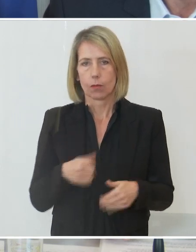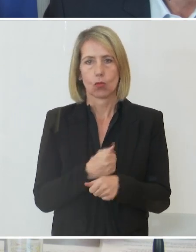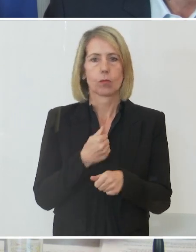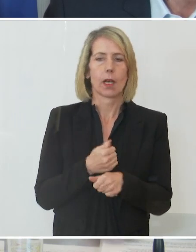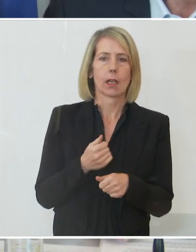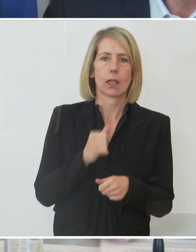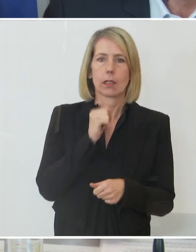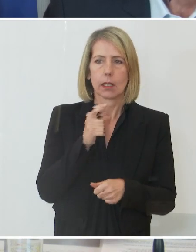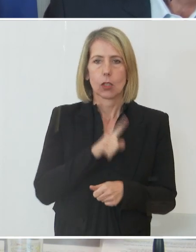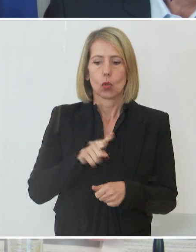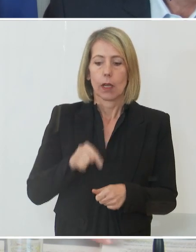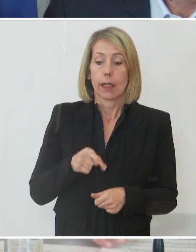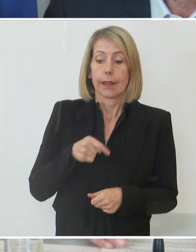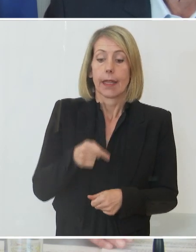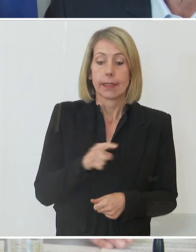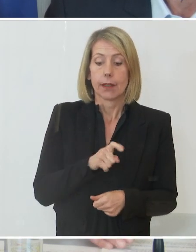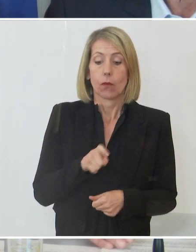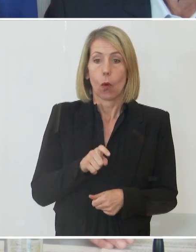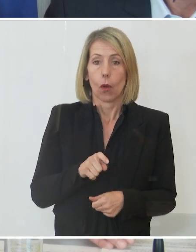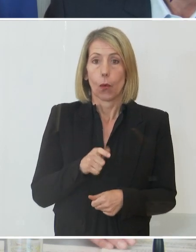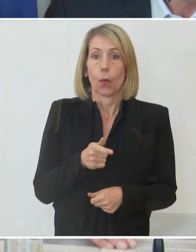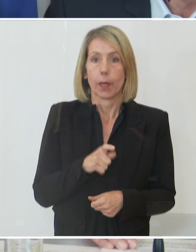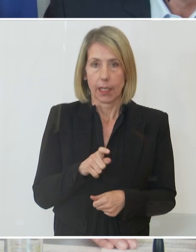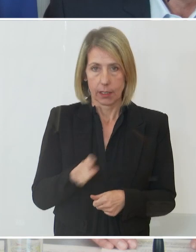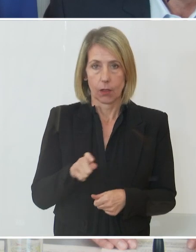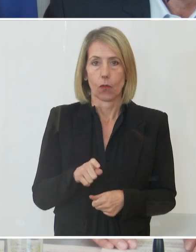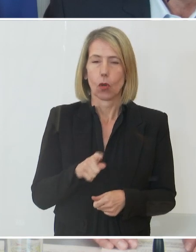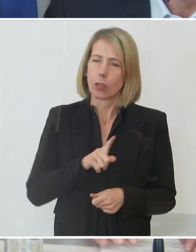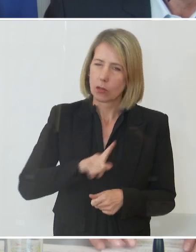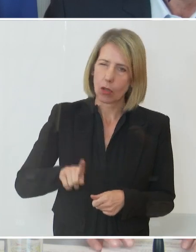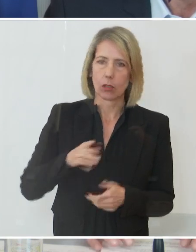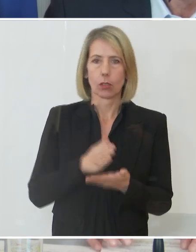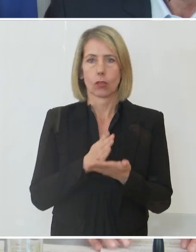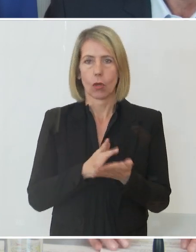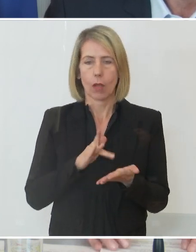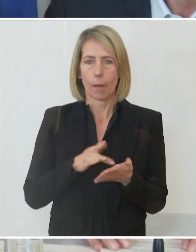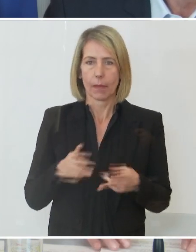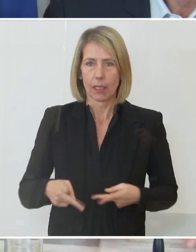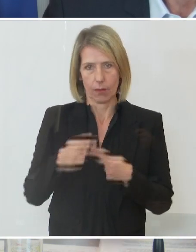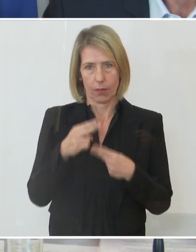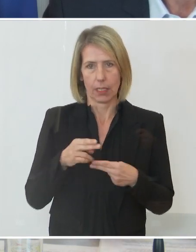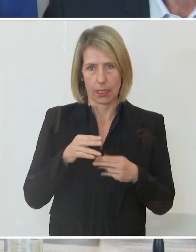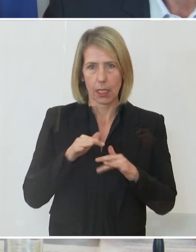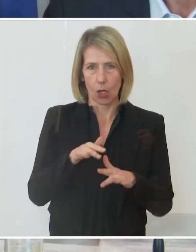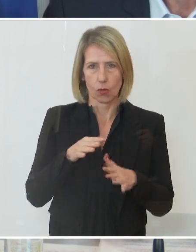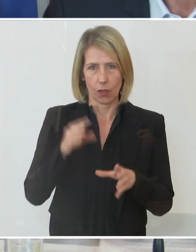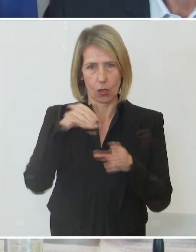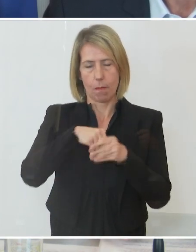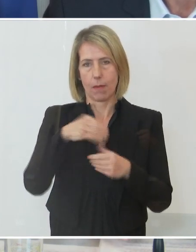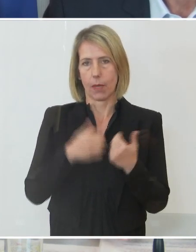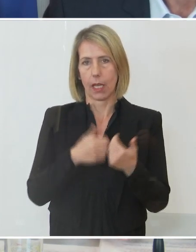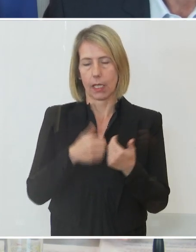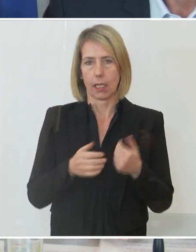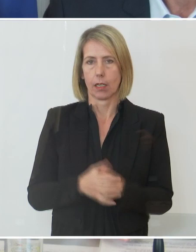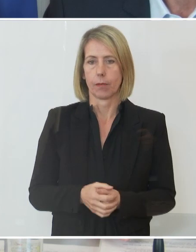nur die nächsten Wochen, sondern versuche auch mittelfristig zu wirken. Für mich ist klar,